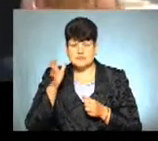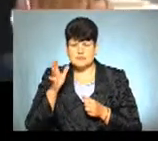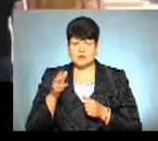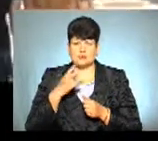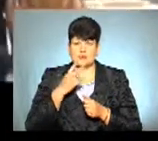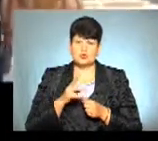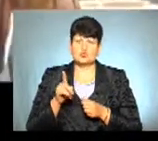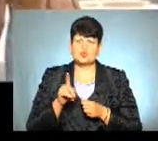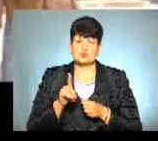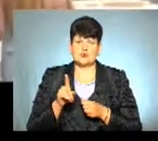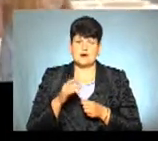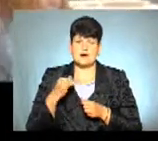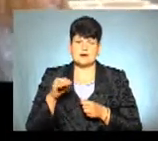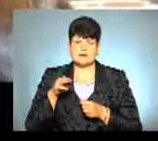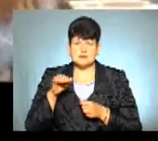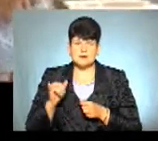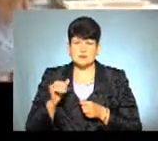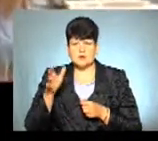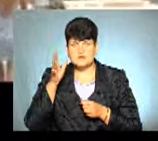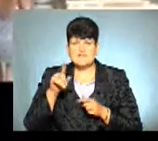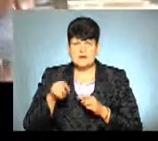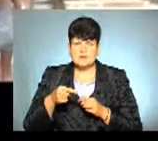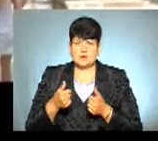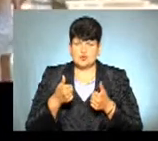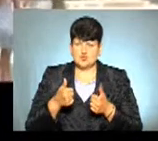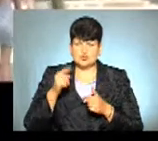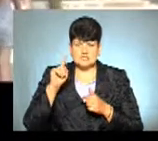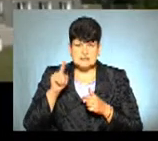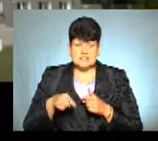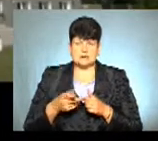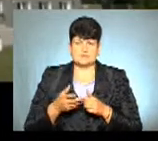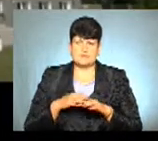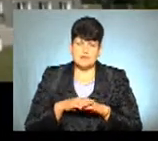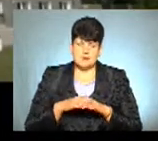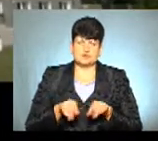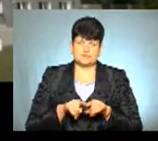ІТ у світу вимагає хороших знань, також дискретній математикі.